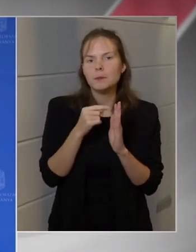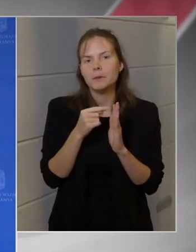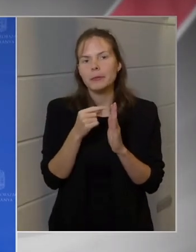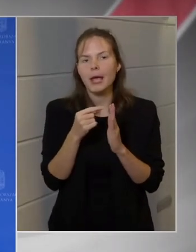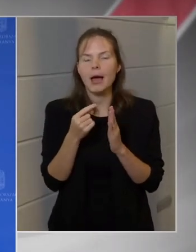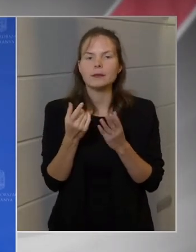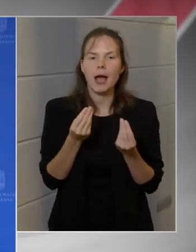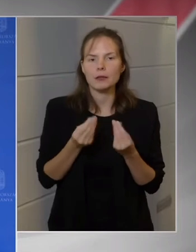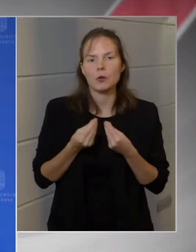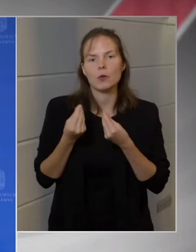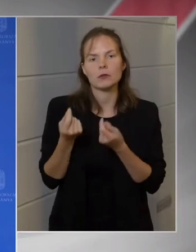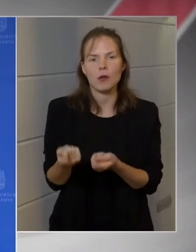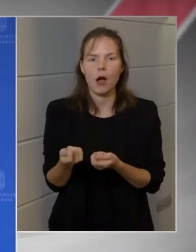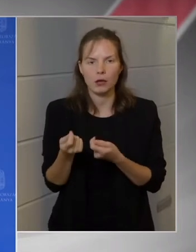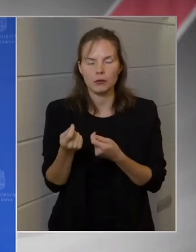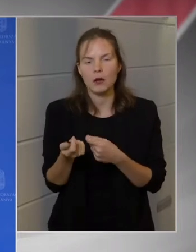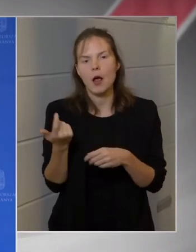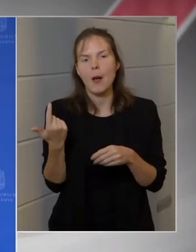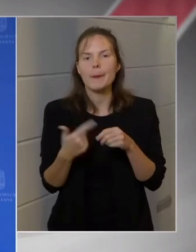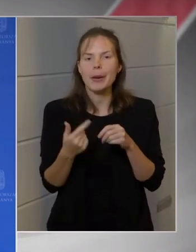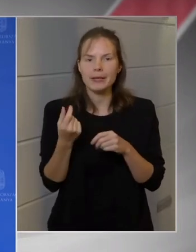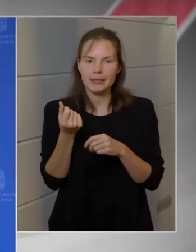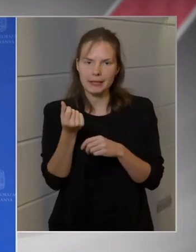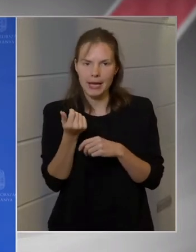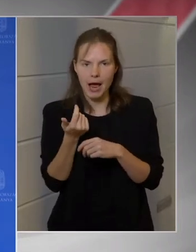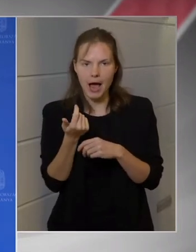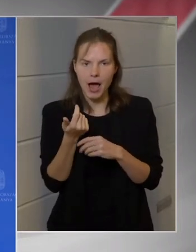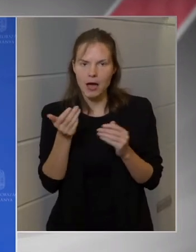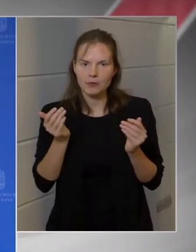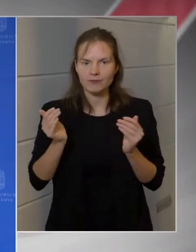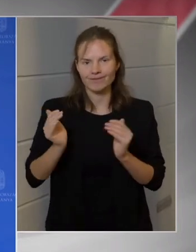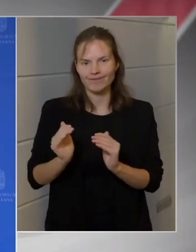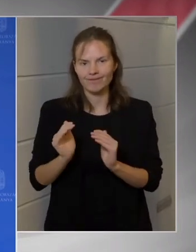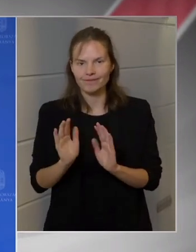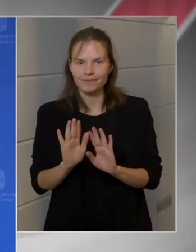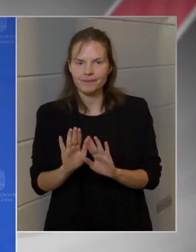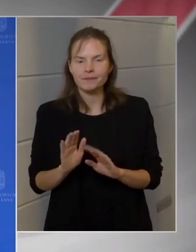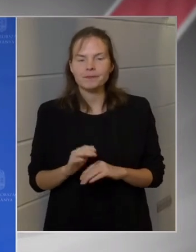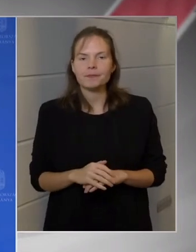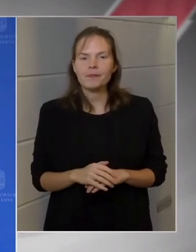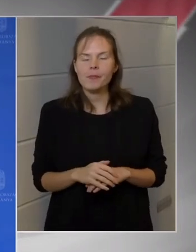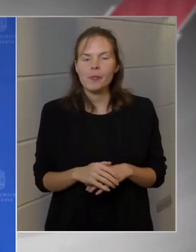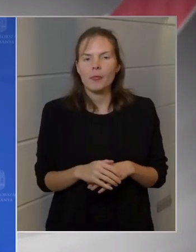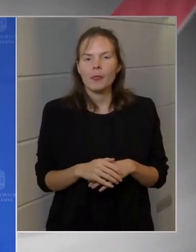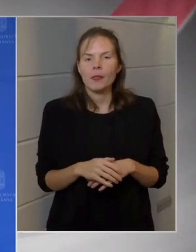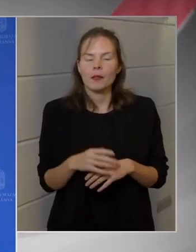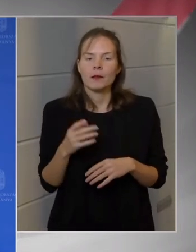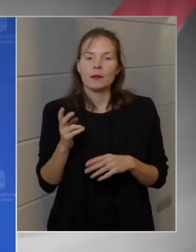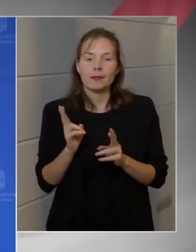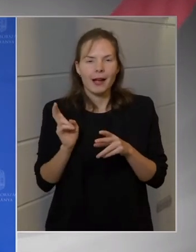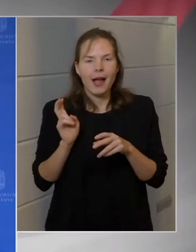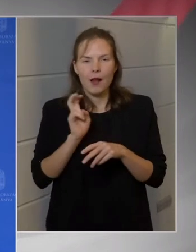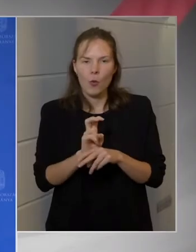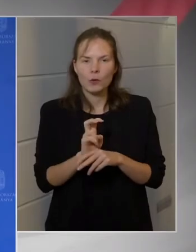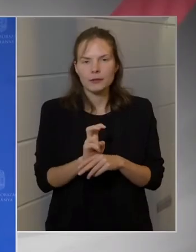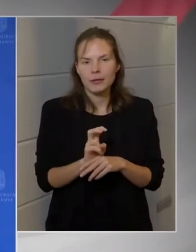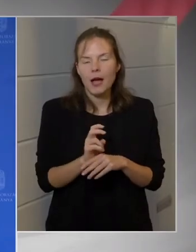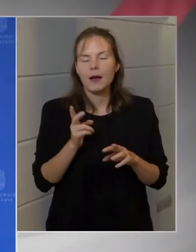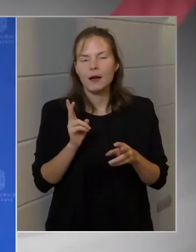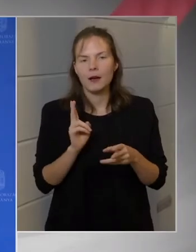a benzinár mérséklésére. Azt hozzá kell tenni, hogy